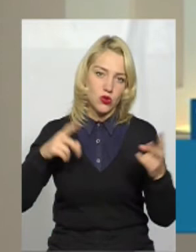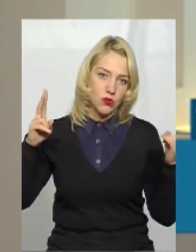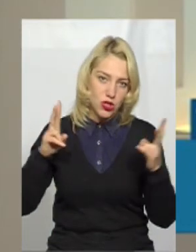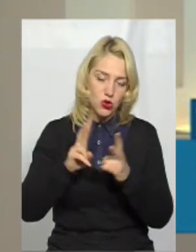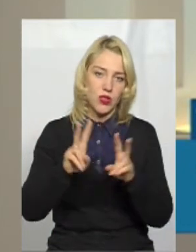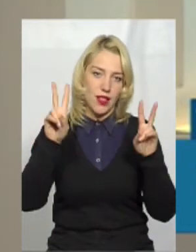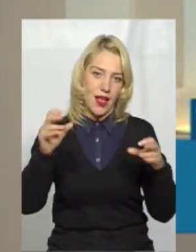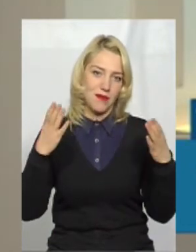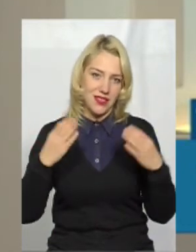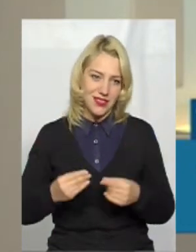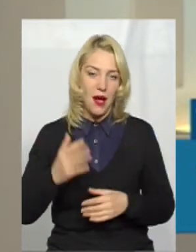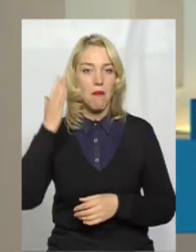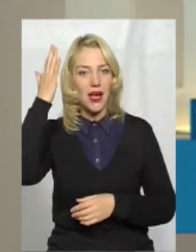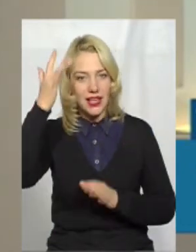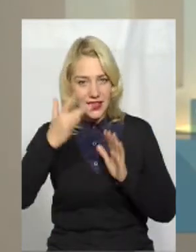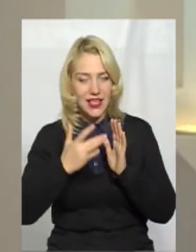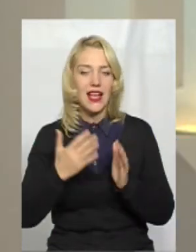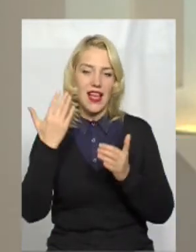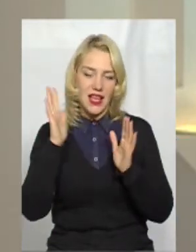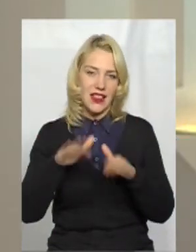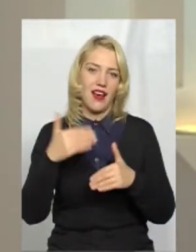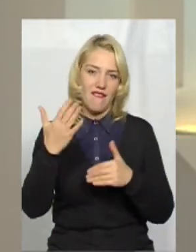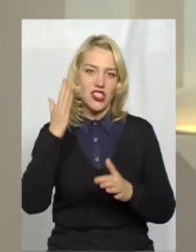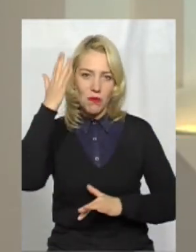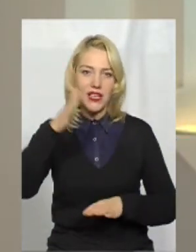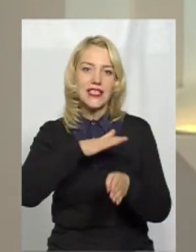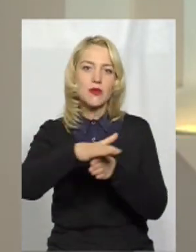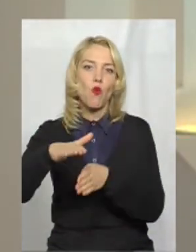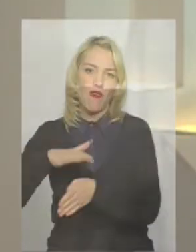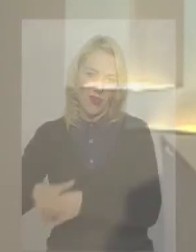наступній темі дня. Мрійте, і хай ваші мрії збиваються.